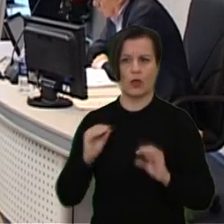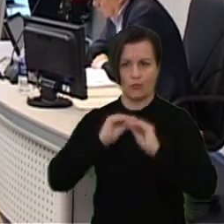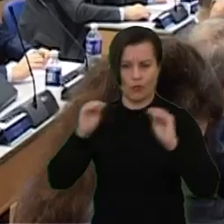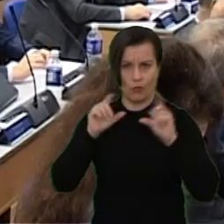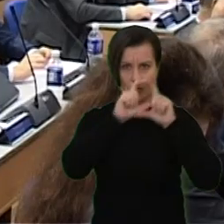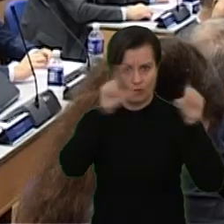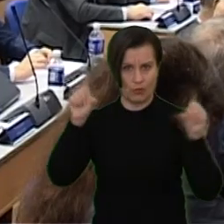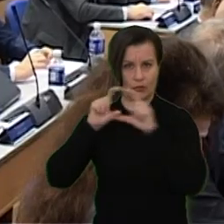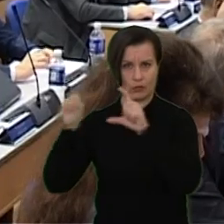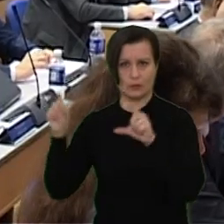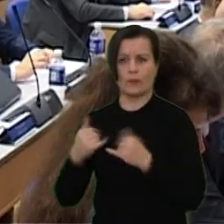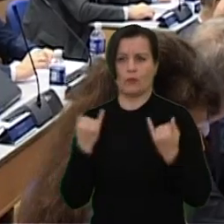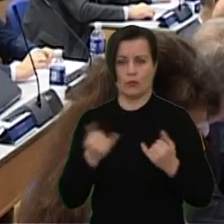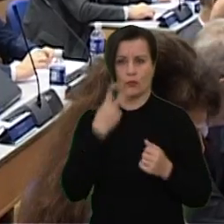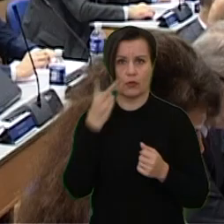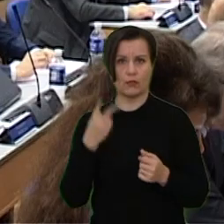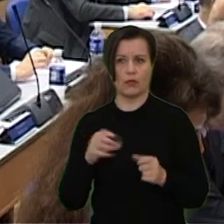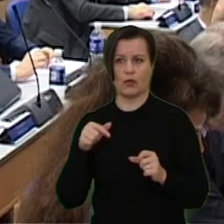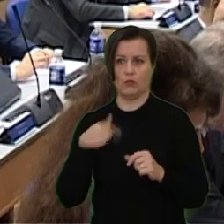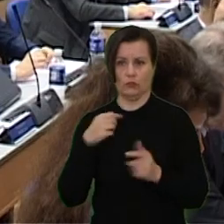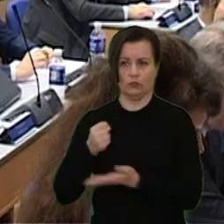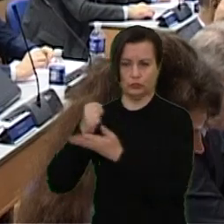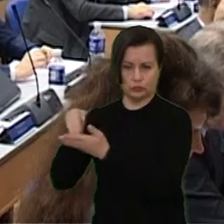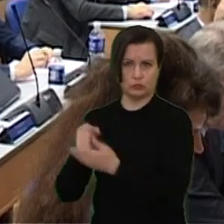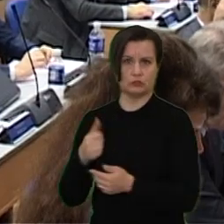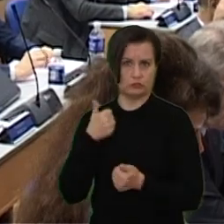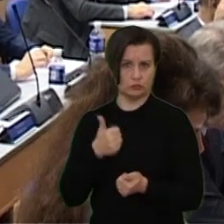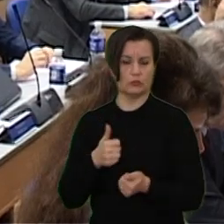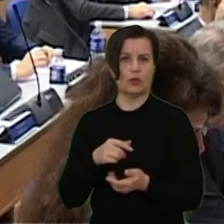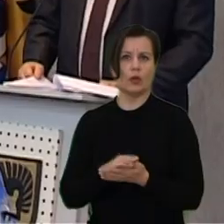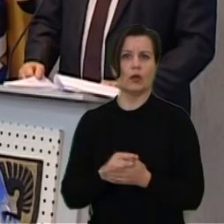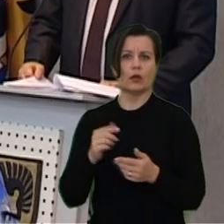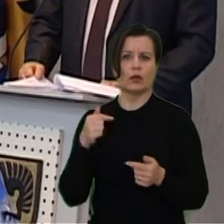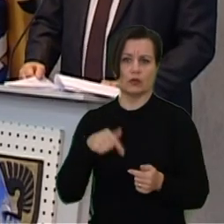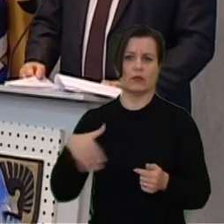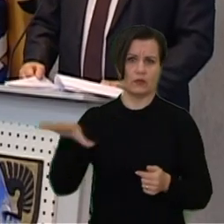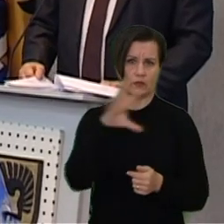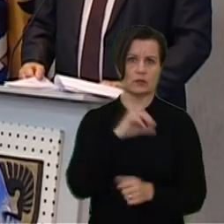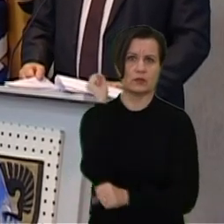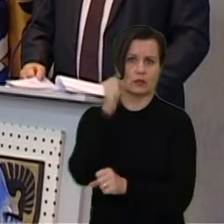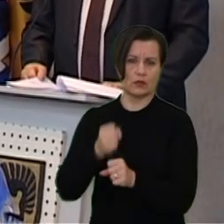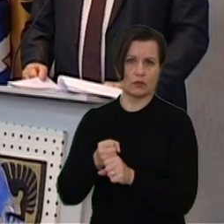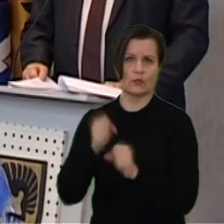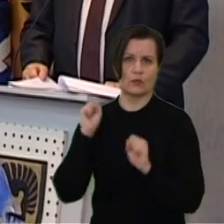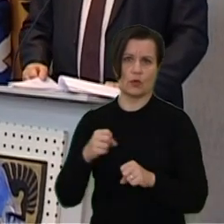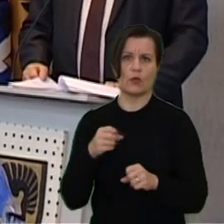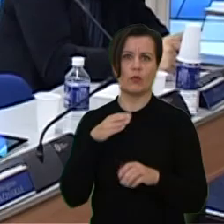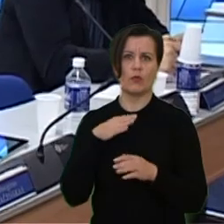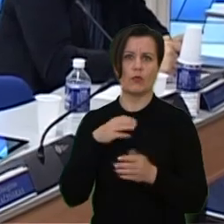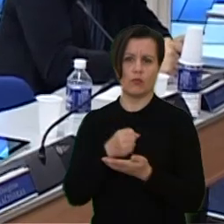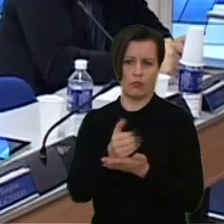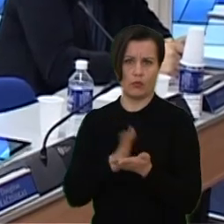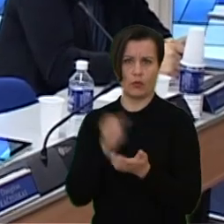Tai dabar, kada mes pamatėm, kad mūsų biudžetas vyknamas gerai, visos mūsų įstaigos darbuotojai galės įsimokėti pilnai 12